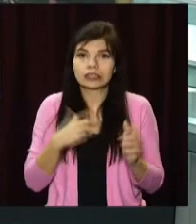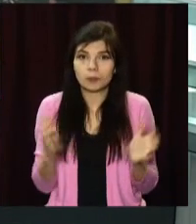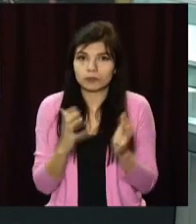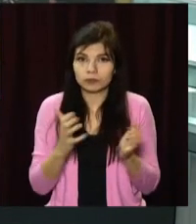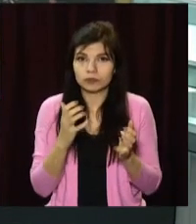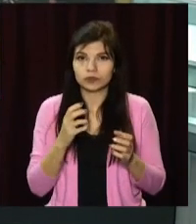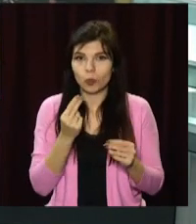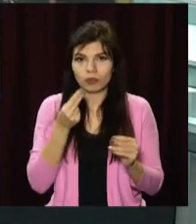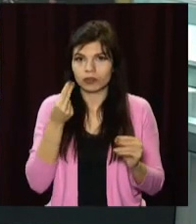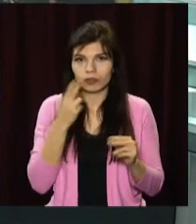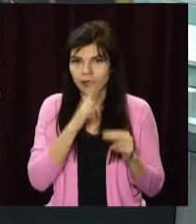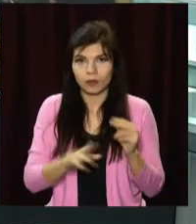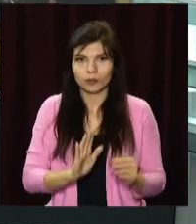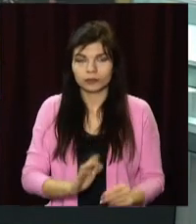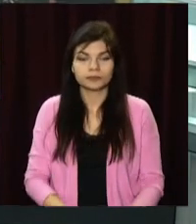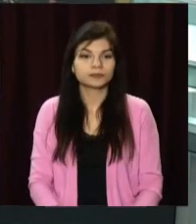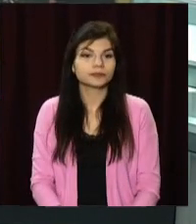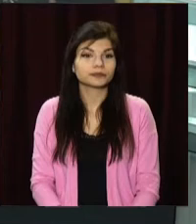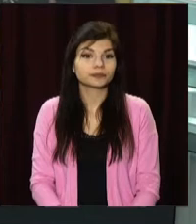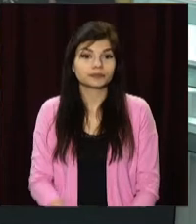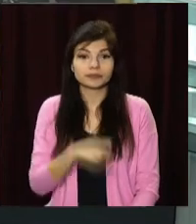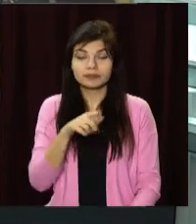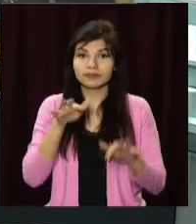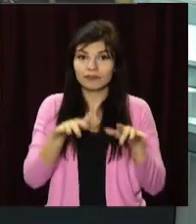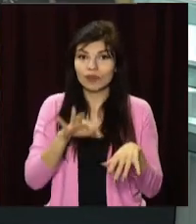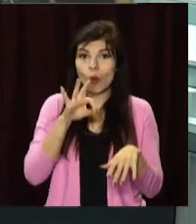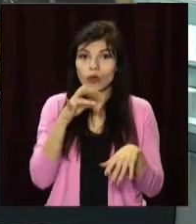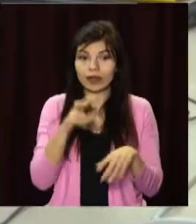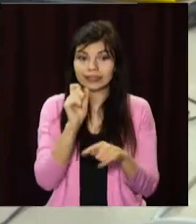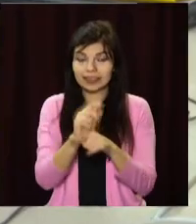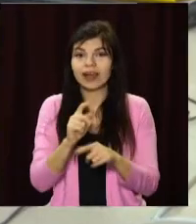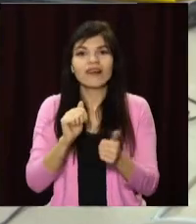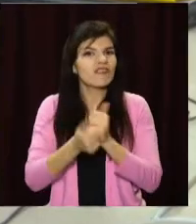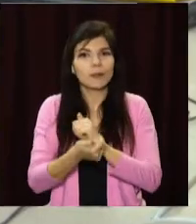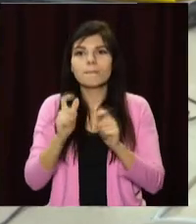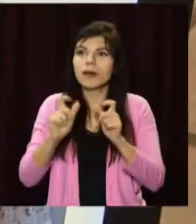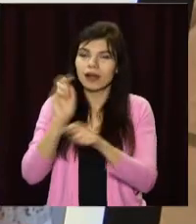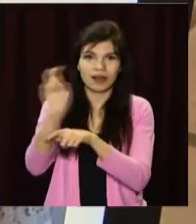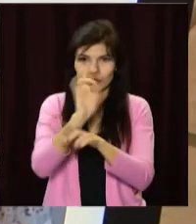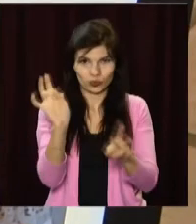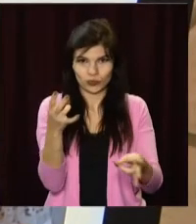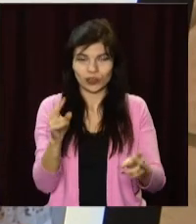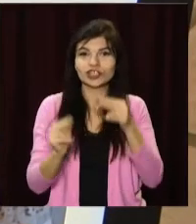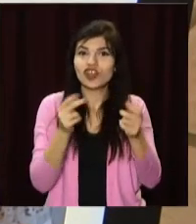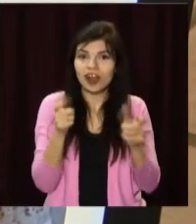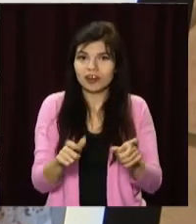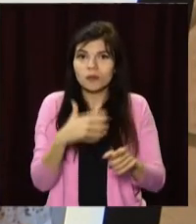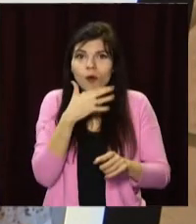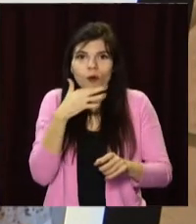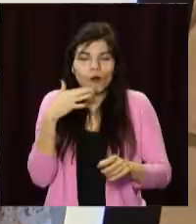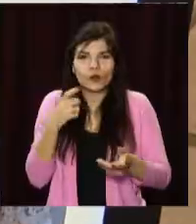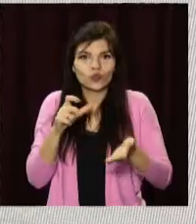Як у віртуальному просторі уберегтися від зловмисників, знає наша Лідія Дмитрашко. Онлайн-замовлення замість походів